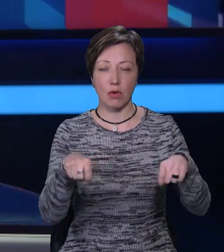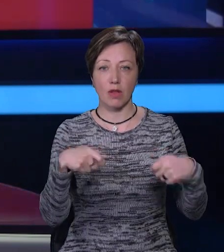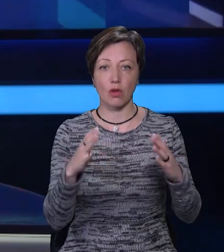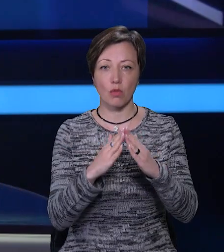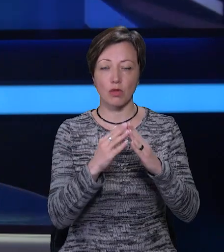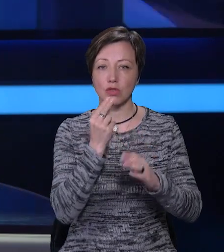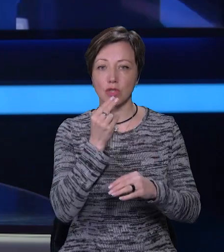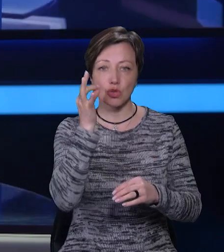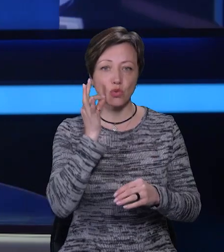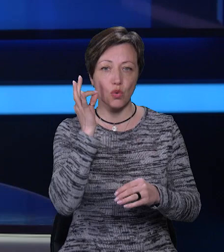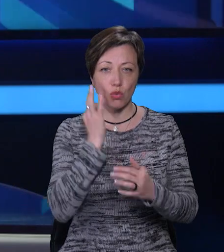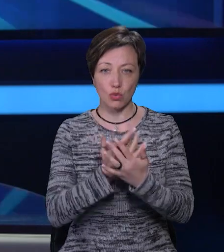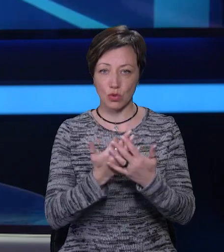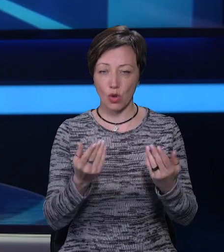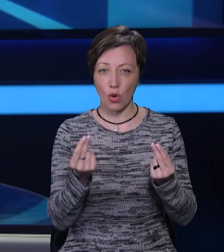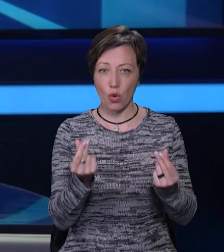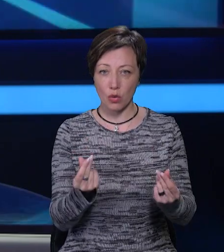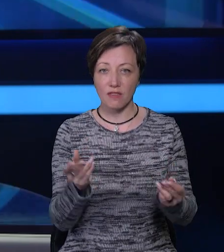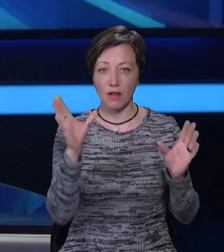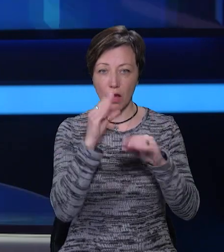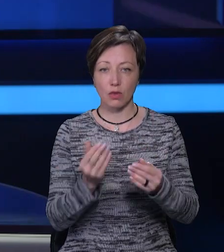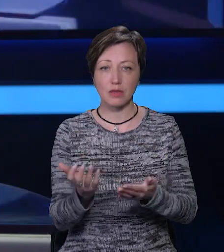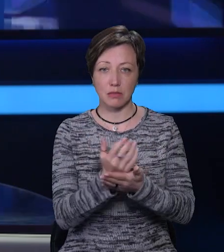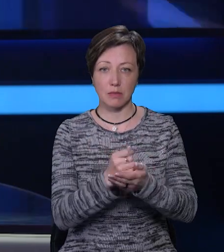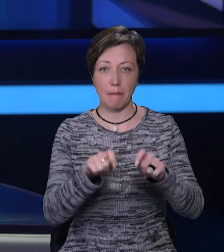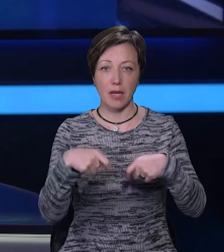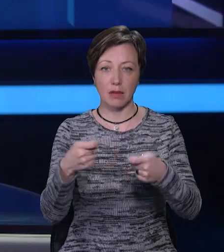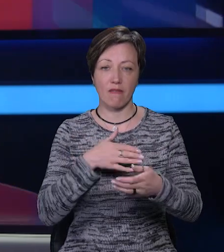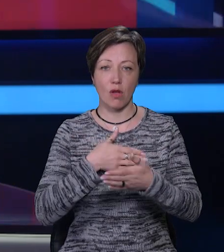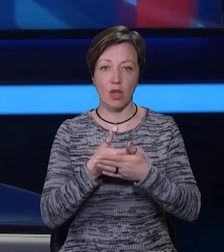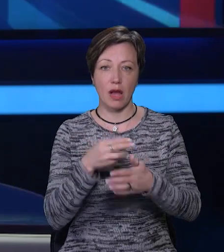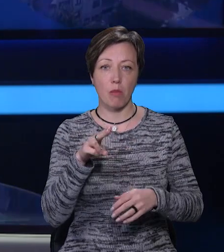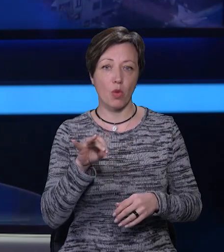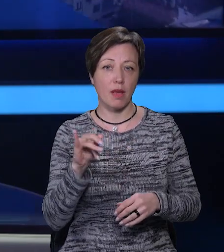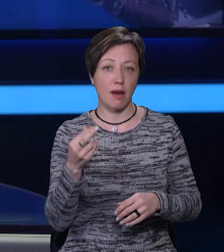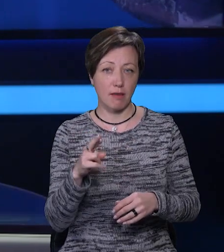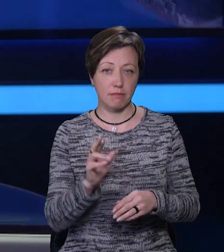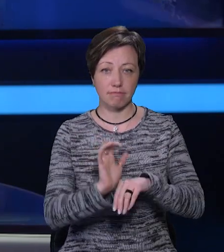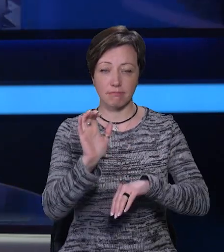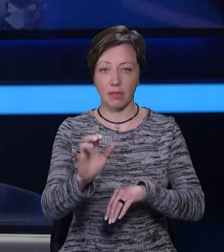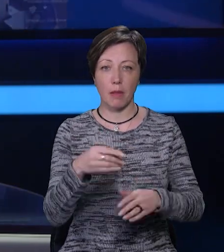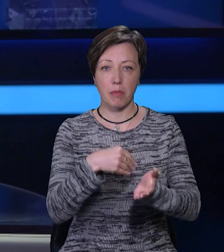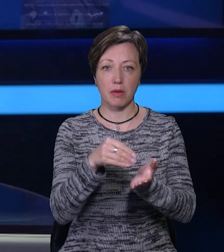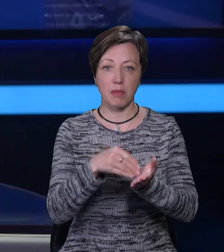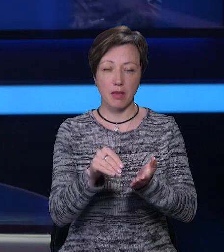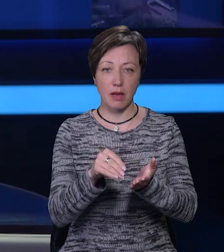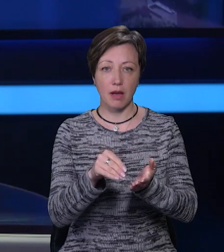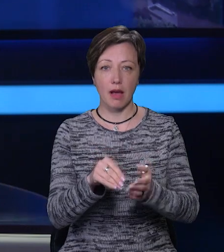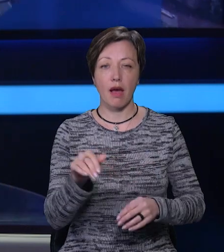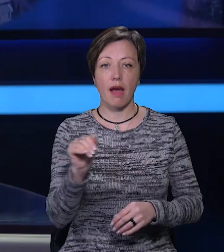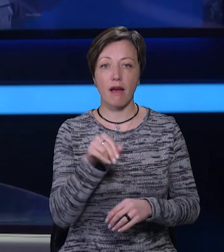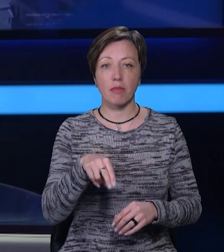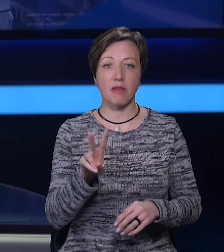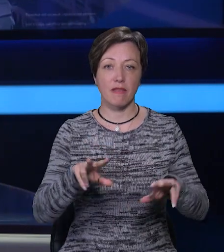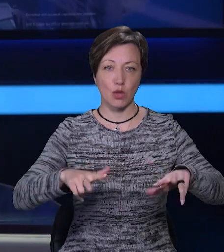домашню їжу та солодощі. Гроші, які вдалося виручити, передадуть волонтерам Поділля. Їх направлять на придбання FPV